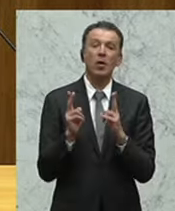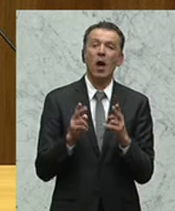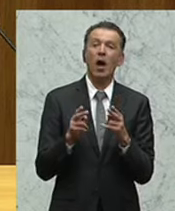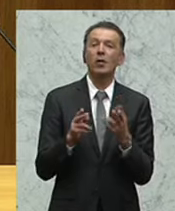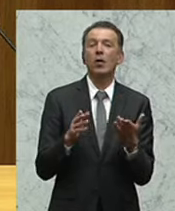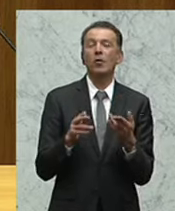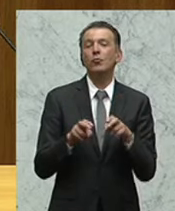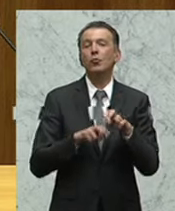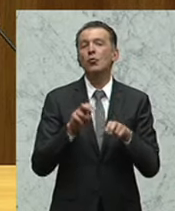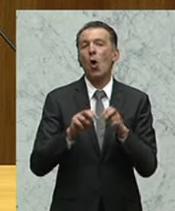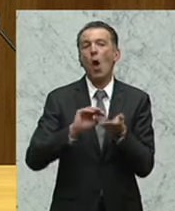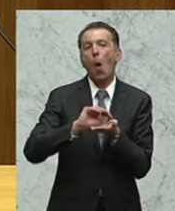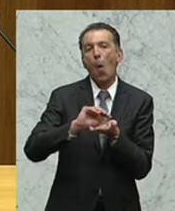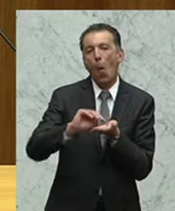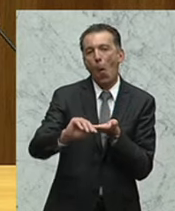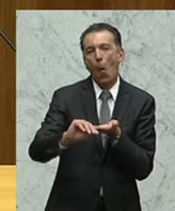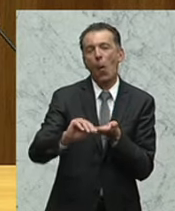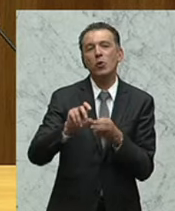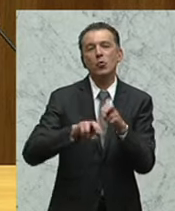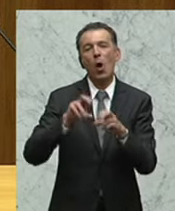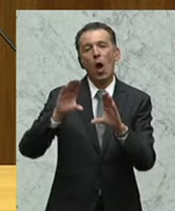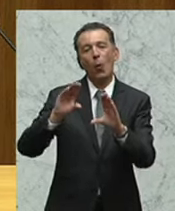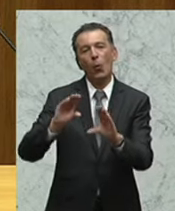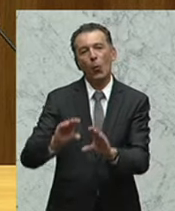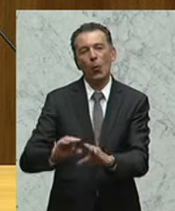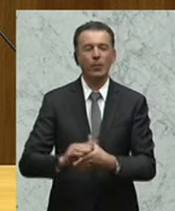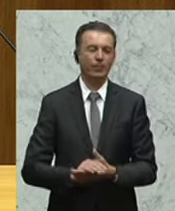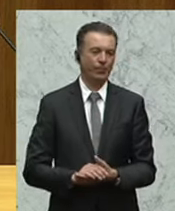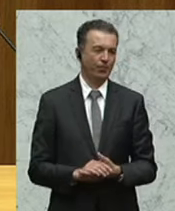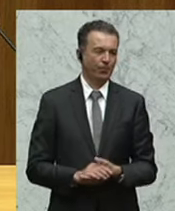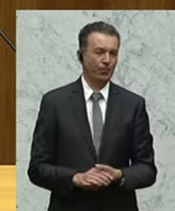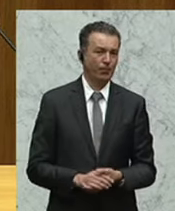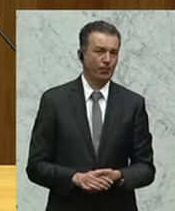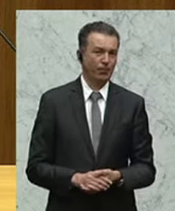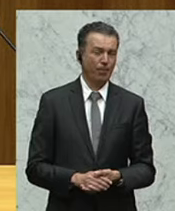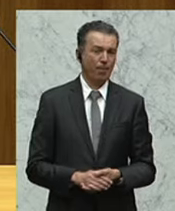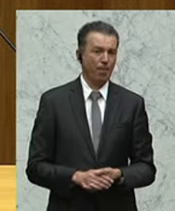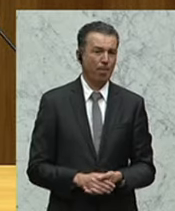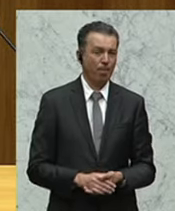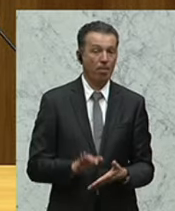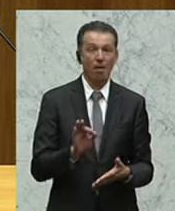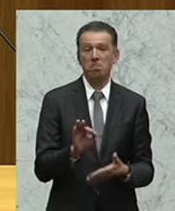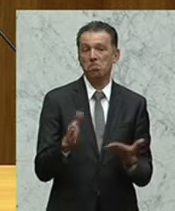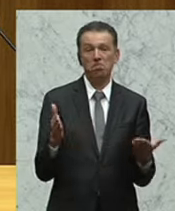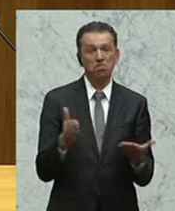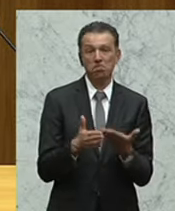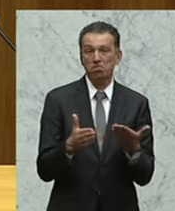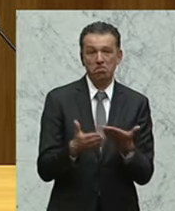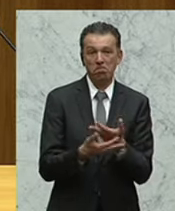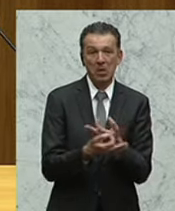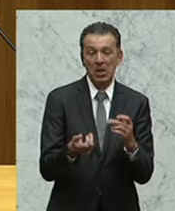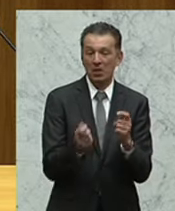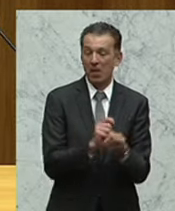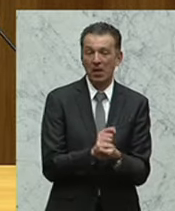ich so steuerschonend wie möglich arbeiten. Das heißt, für diejenigen ändert sich genau nichts. Und die beiden